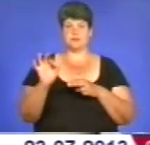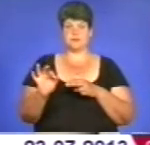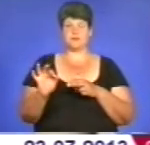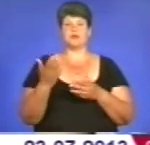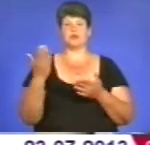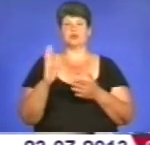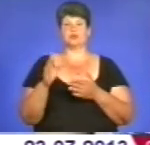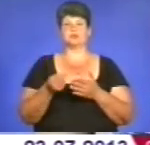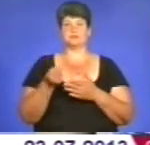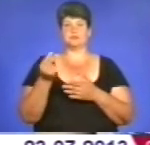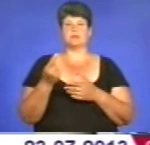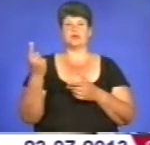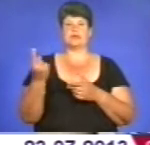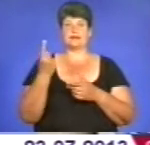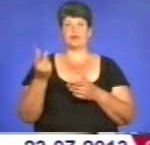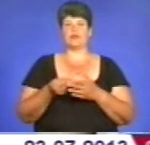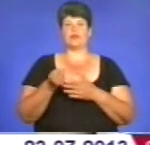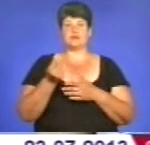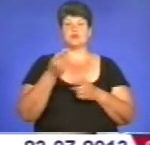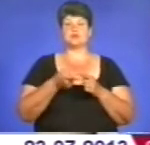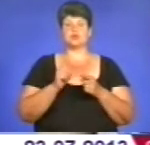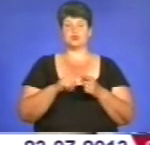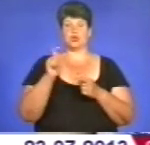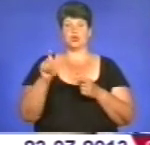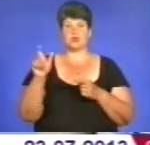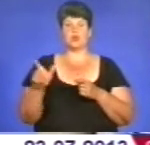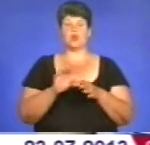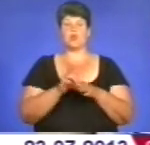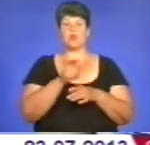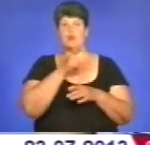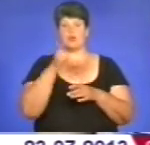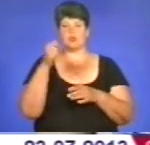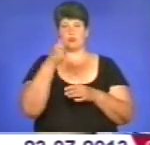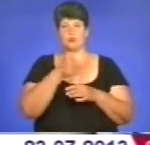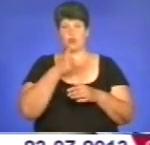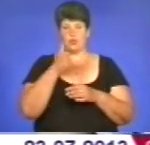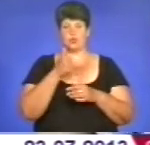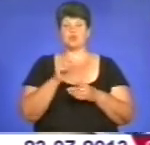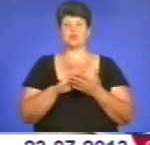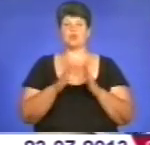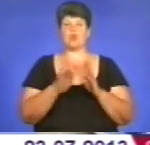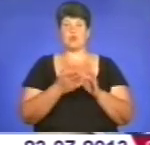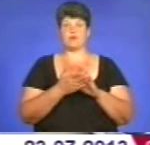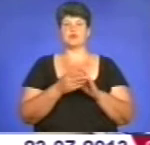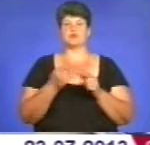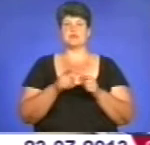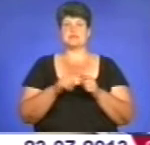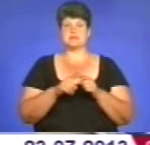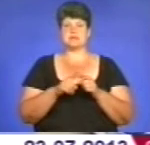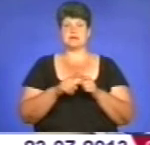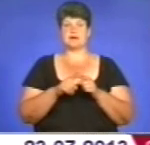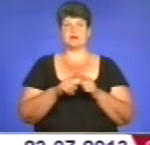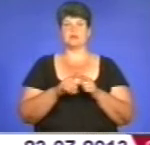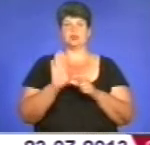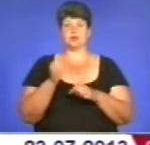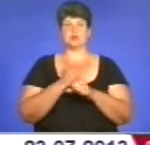яку він буде платити по єдиному внеску за цю людину протягом року, умовою, що гарантується місце праці на менше, як на два